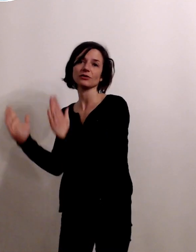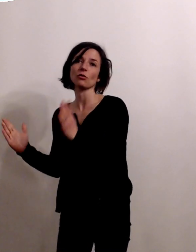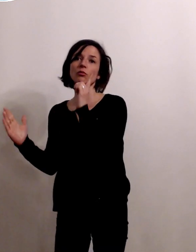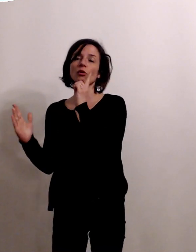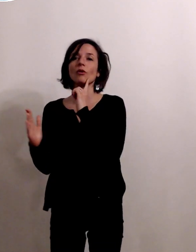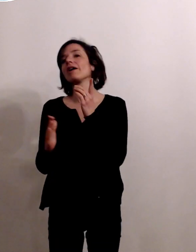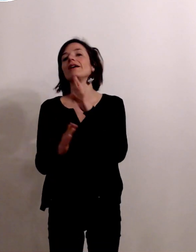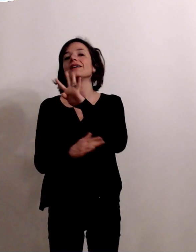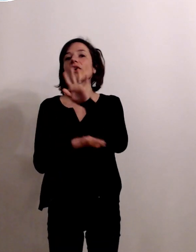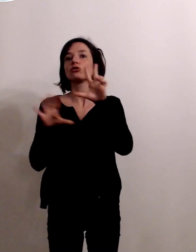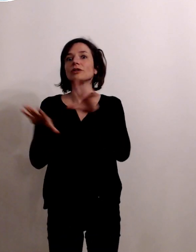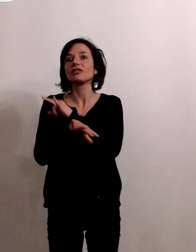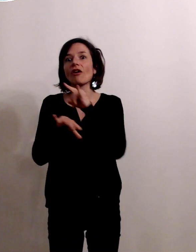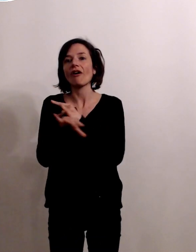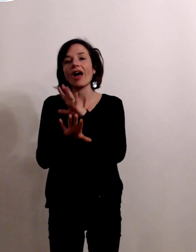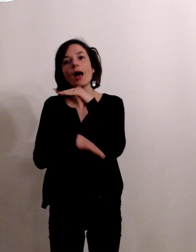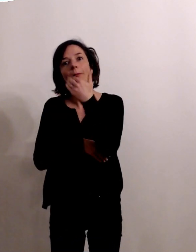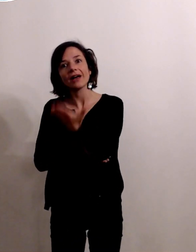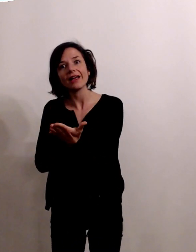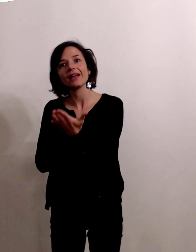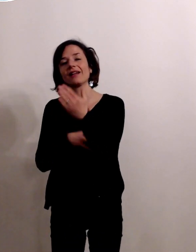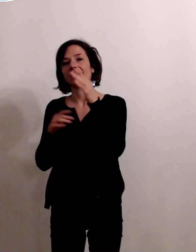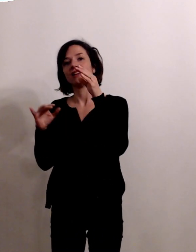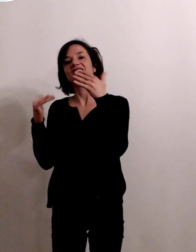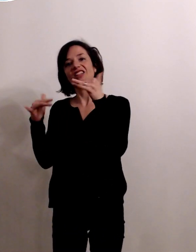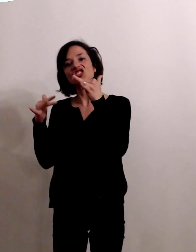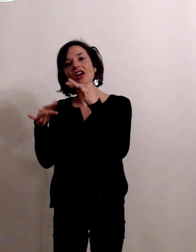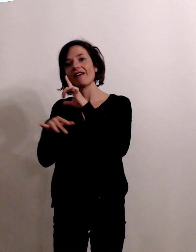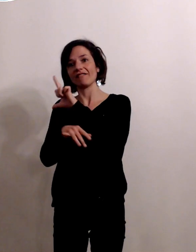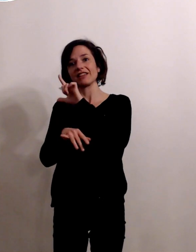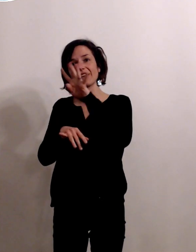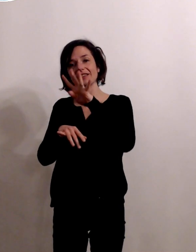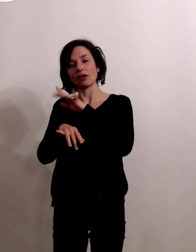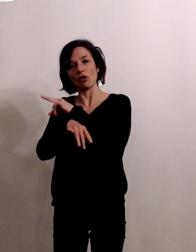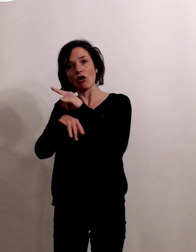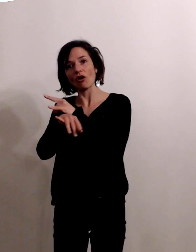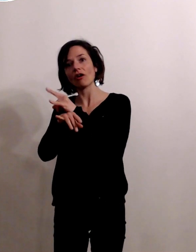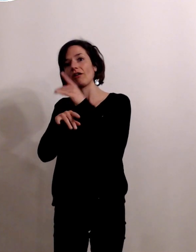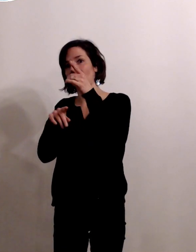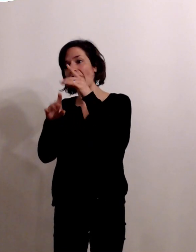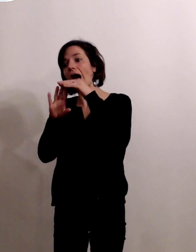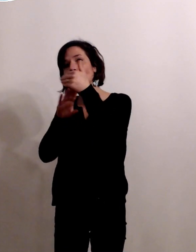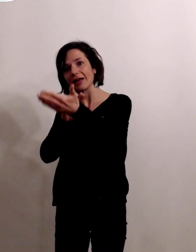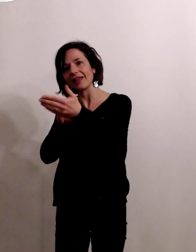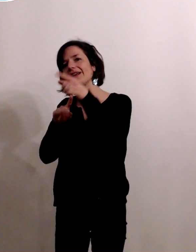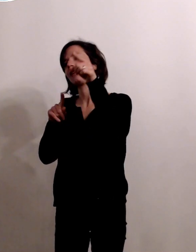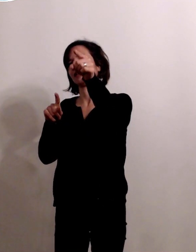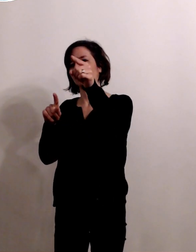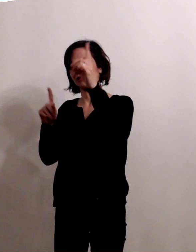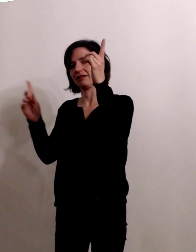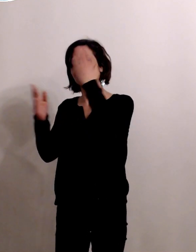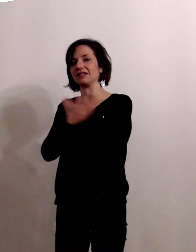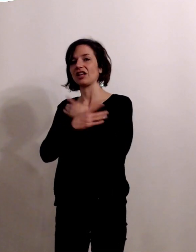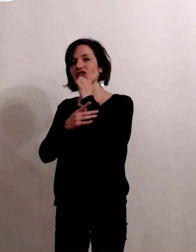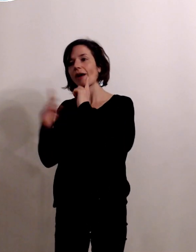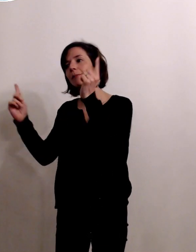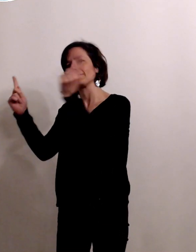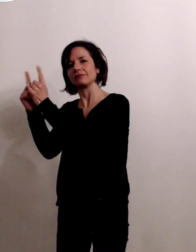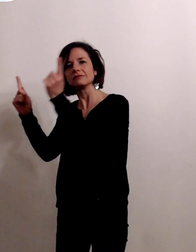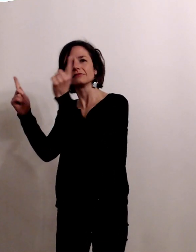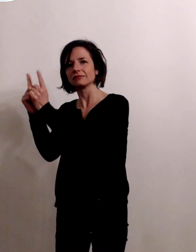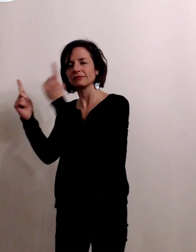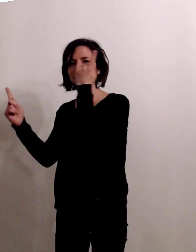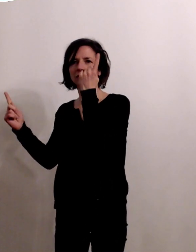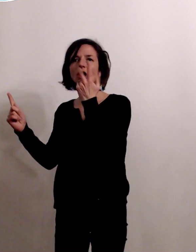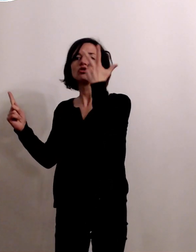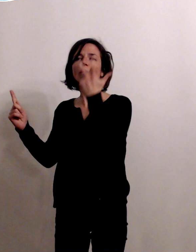que dans les 24 heures qui suivent la sortie vous aurez une première visite à la maison la réglementation est celle-ci on ne vient pas vous